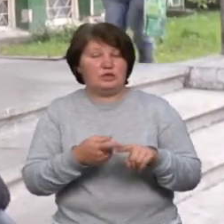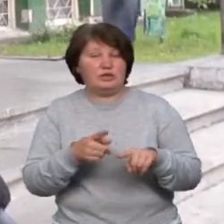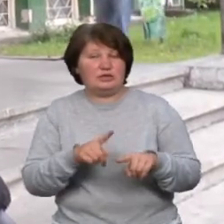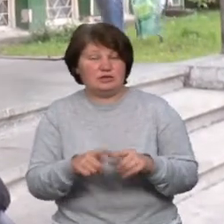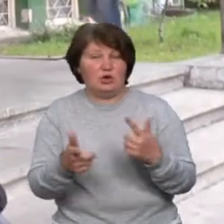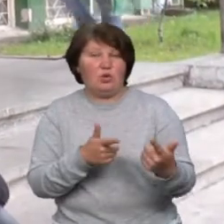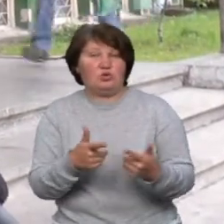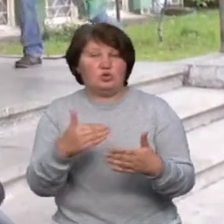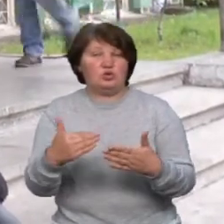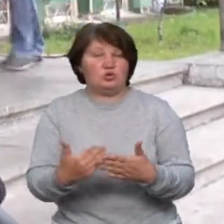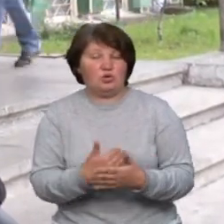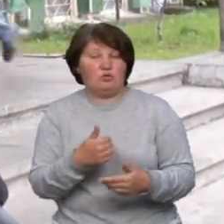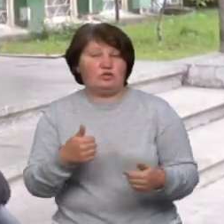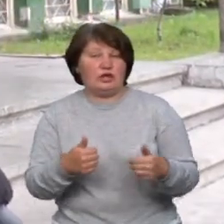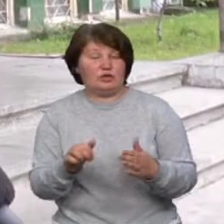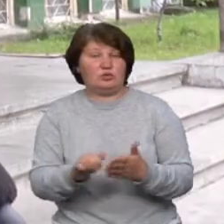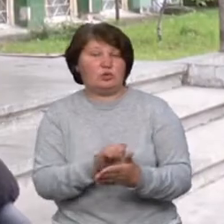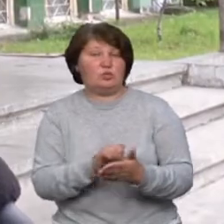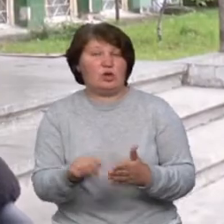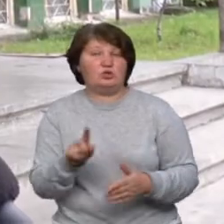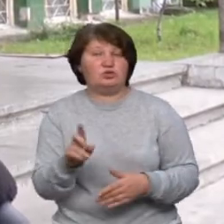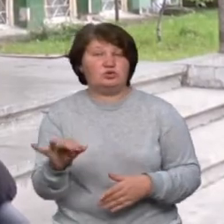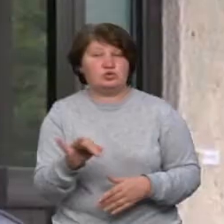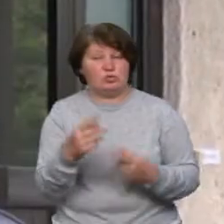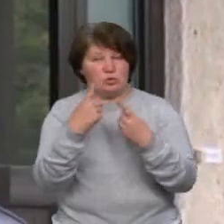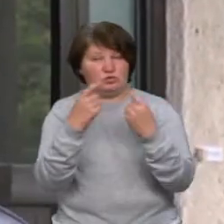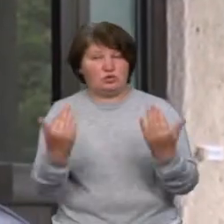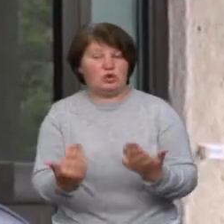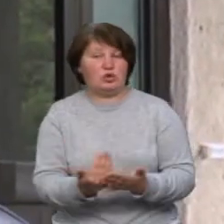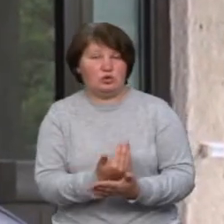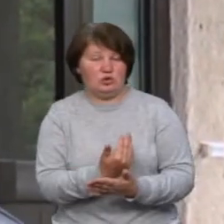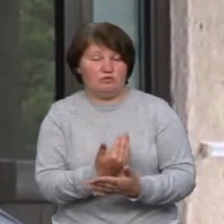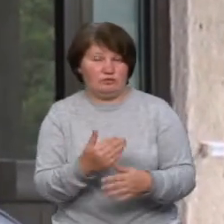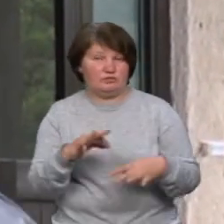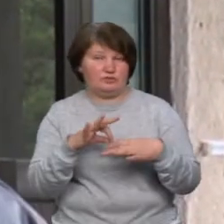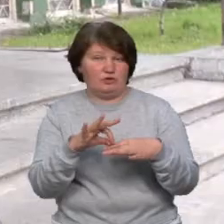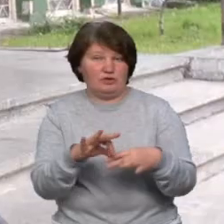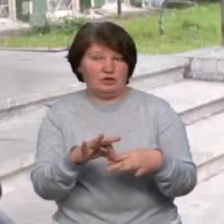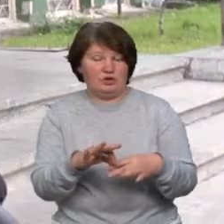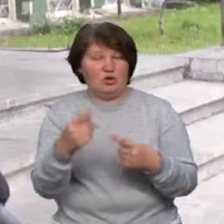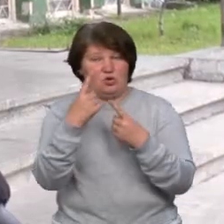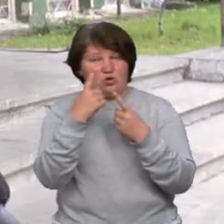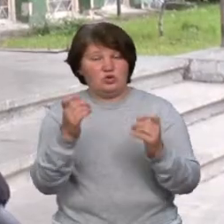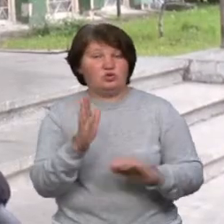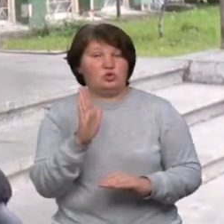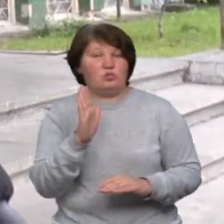нову тендерну документацію для того, щоб оголосити нові торги. Оголошення про початок торгів буде